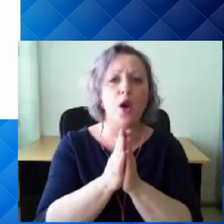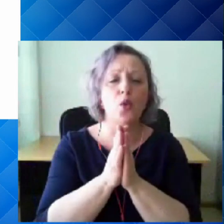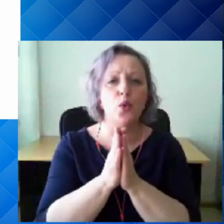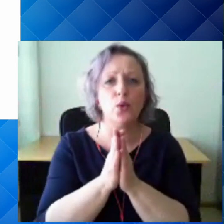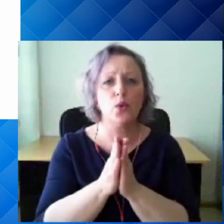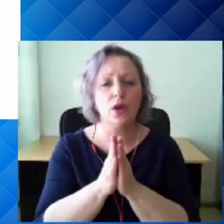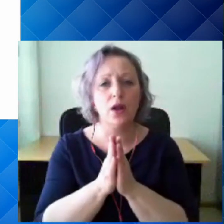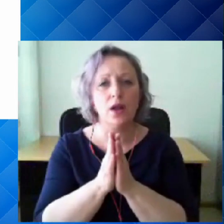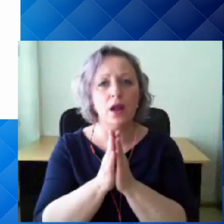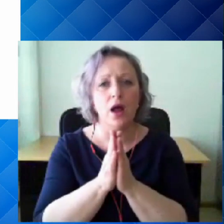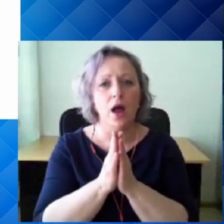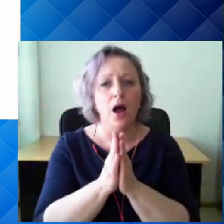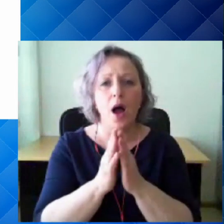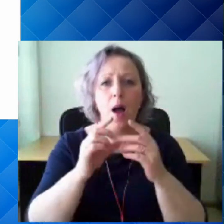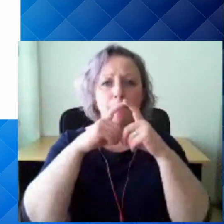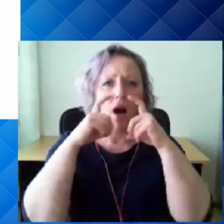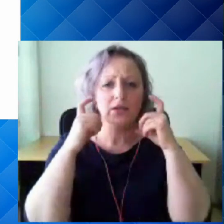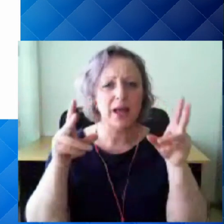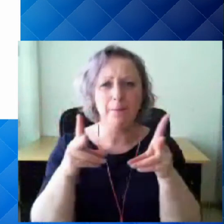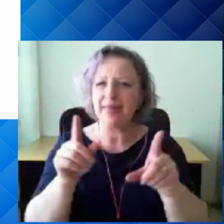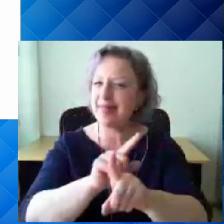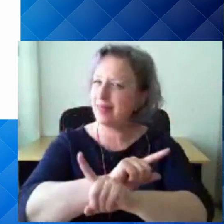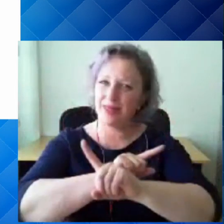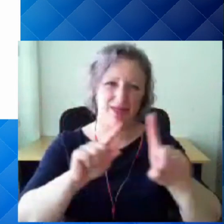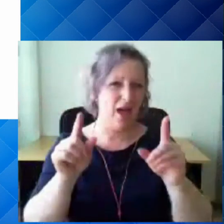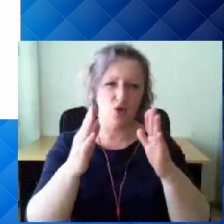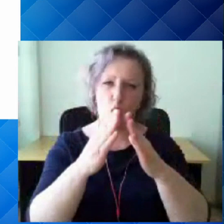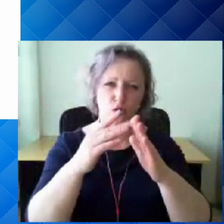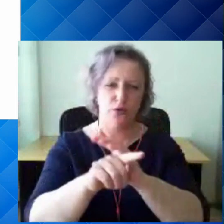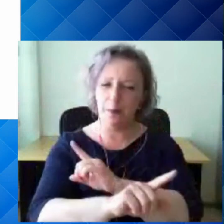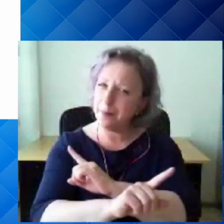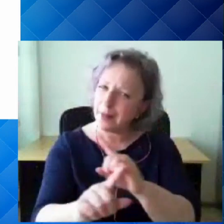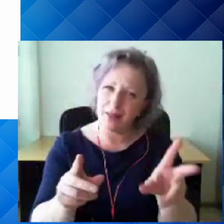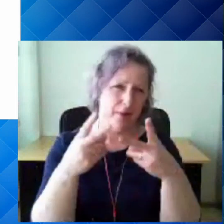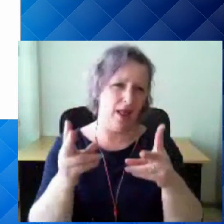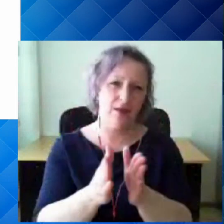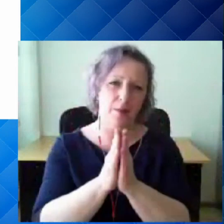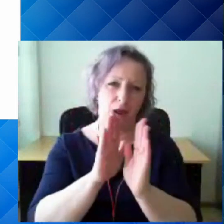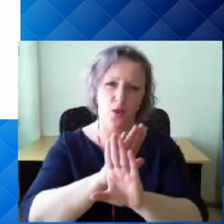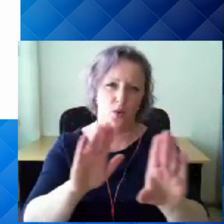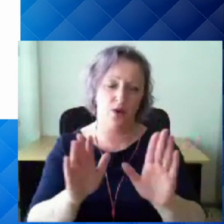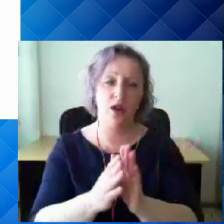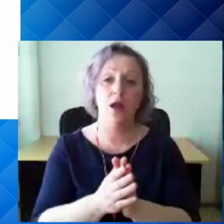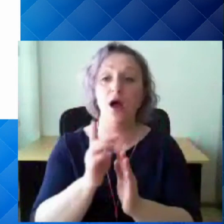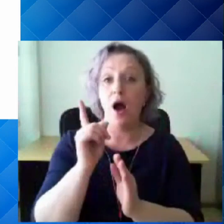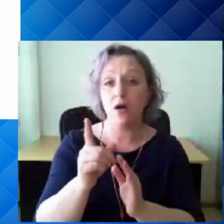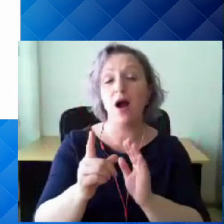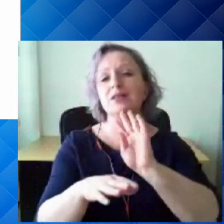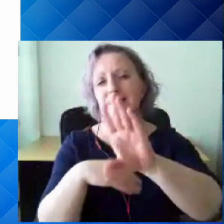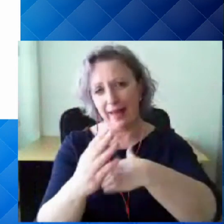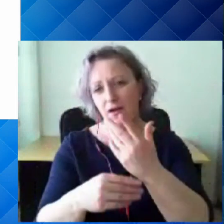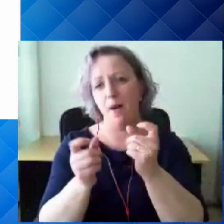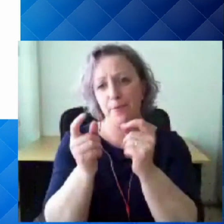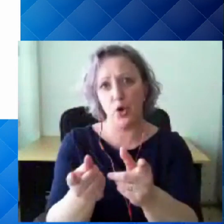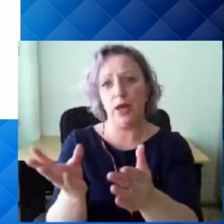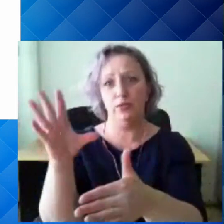põletagem neid maske kodustes tingimustes, aga paneme need sega jäätmates,